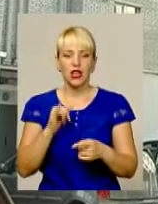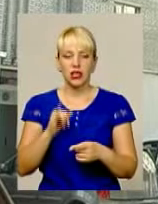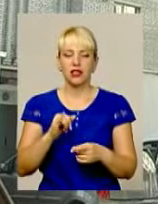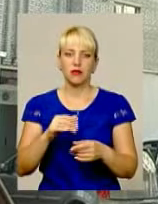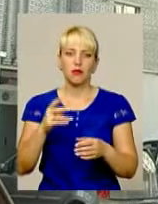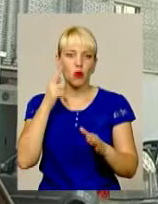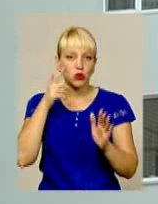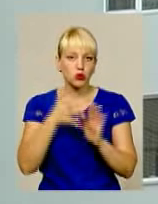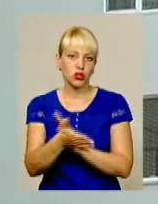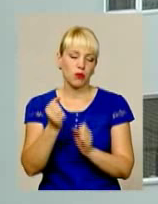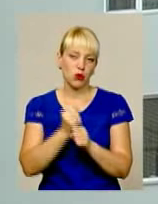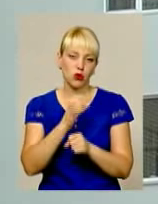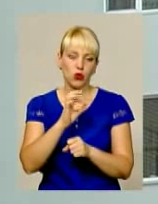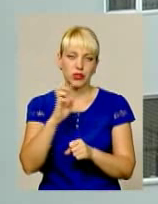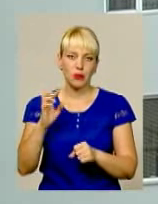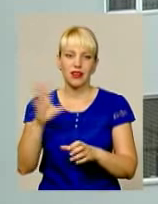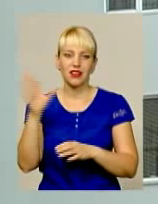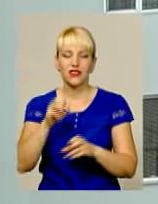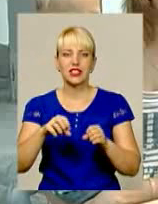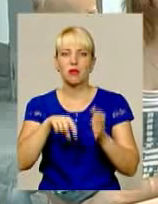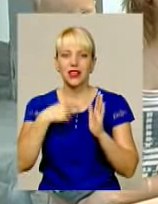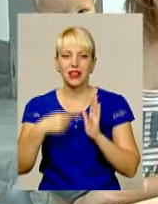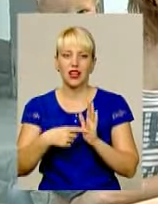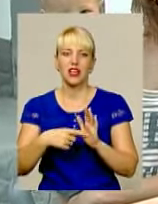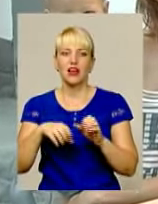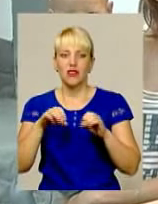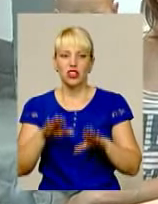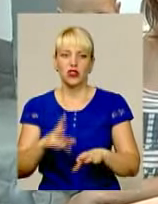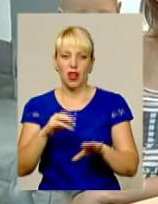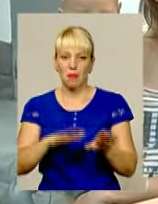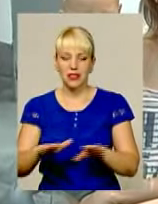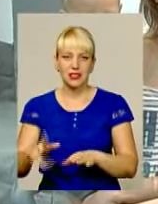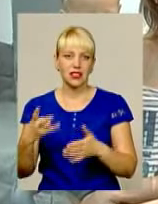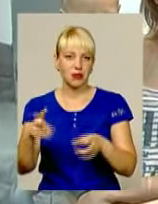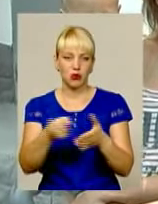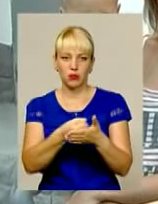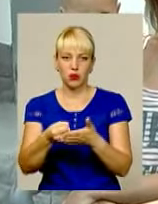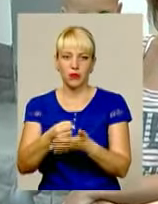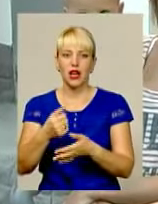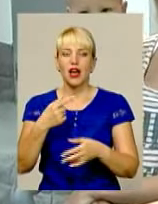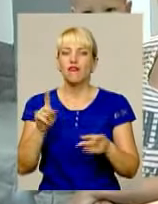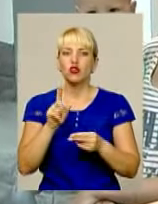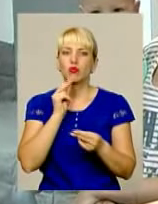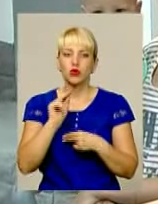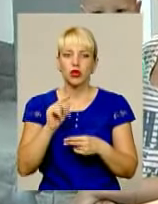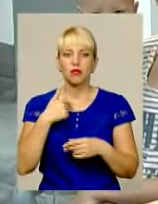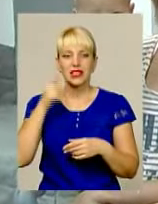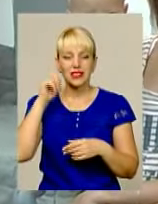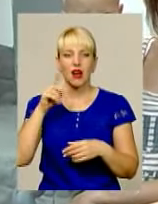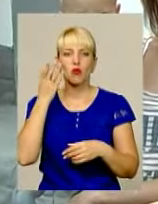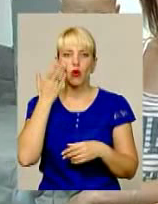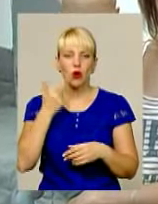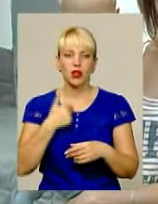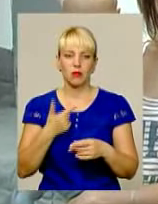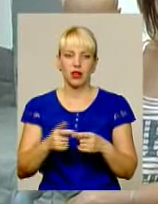а всі питання вирішують на місці, не оббиваючи ніяких порогів. «Перивага у чому? У тому, що є. Ми знаємо, коли нам позамітати, вибачте за